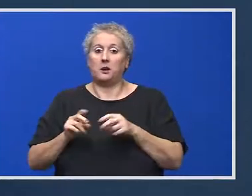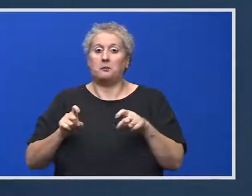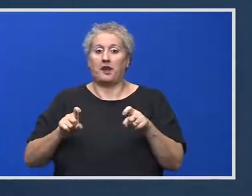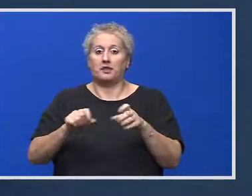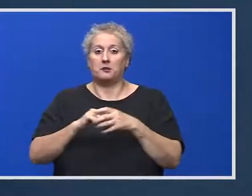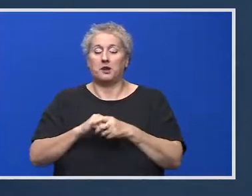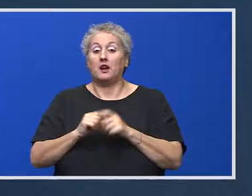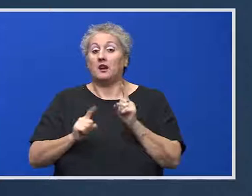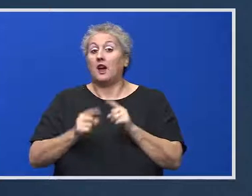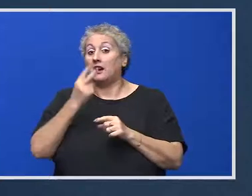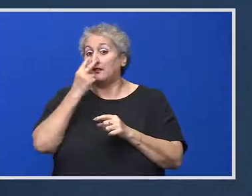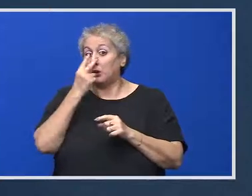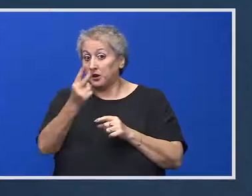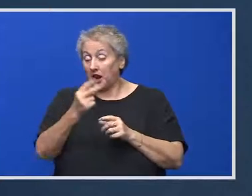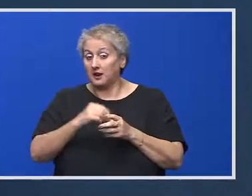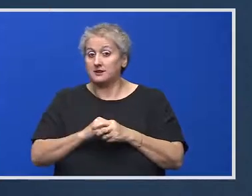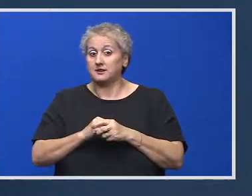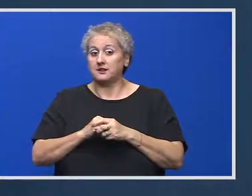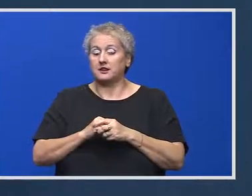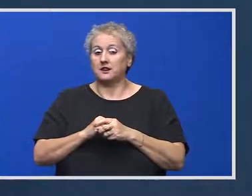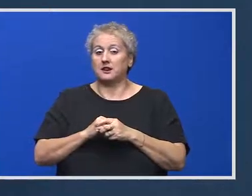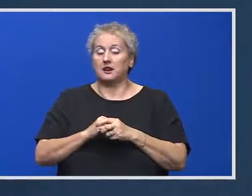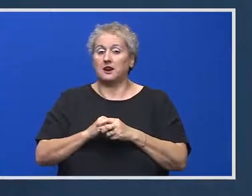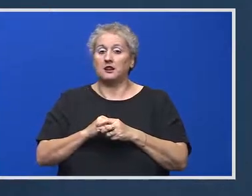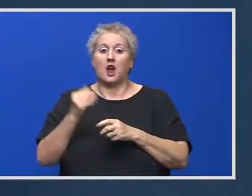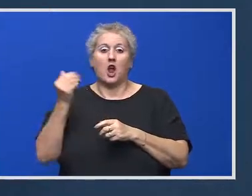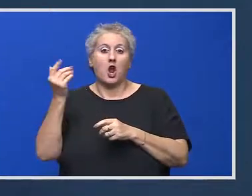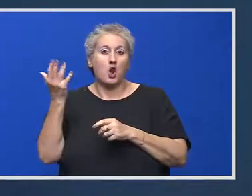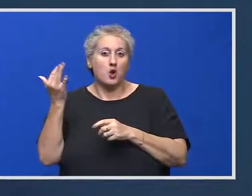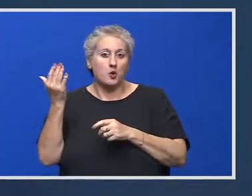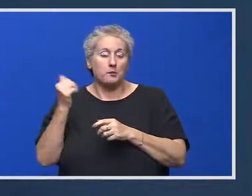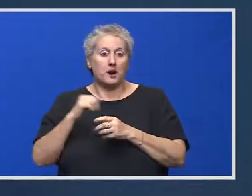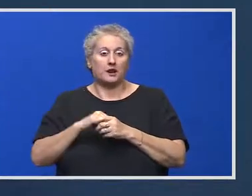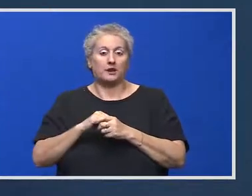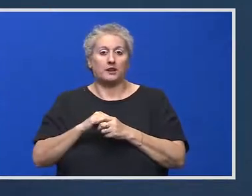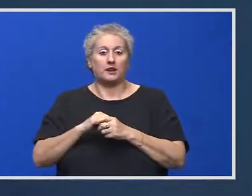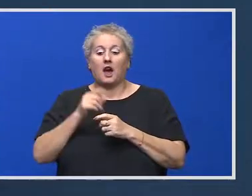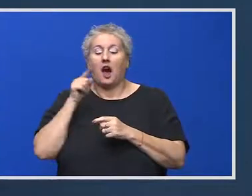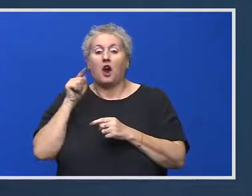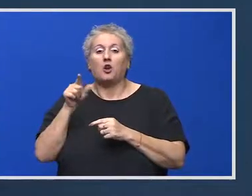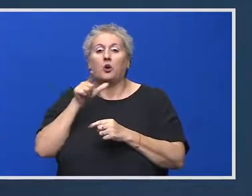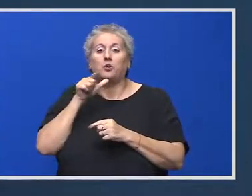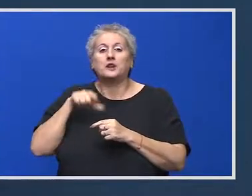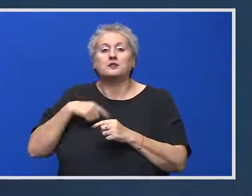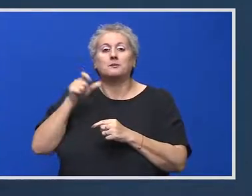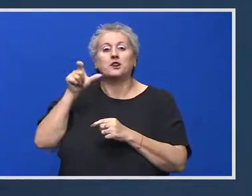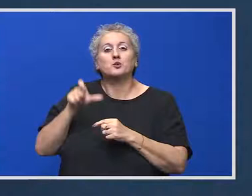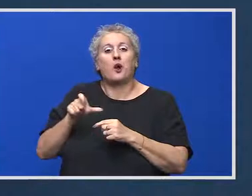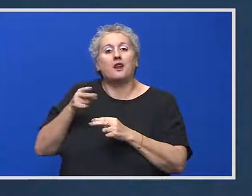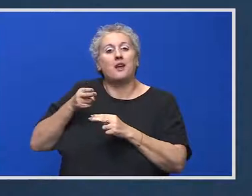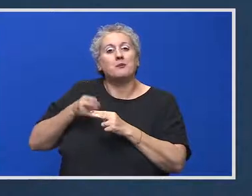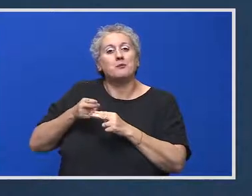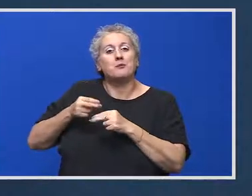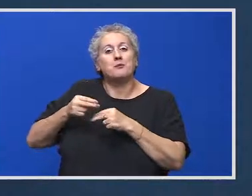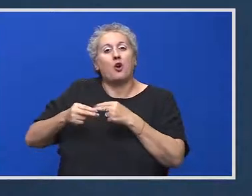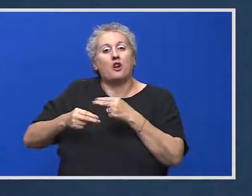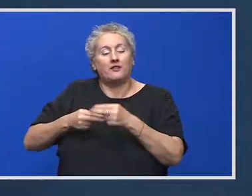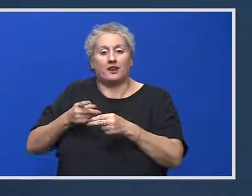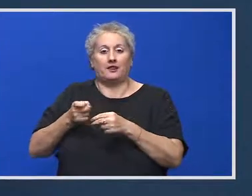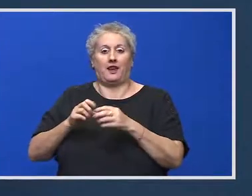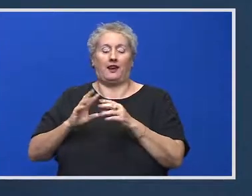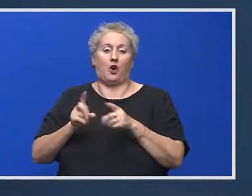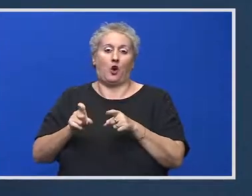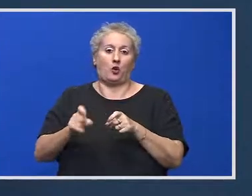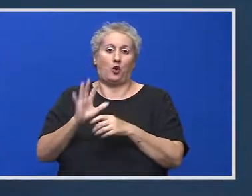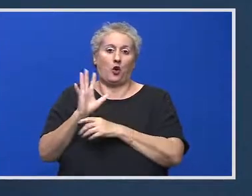Nu vreau să vă uitați la numărul de persoane vaccinate, mă uit la numărul de persoane infectate. Acolo suntem în cea mai bună situație din Europeana.